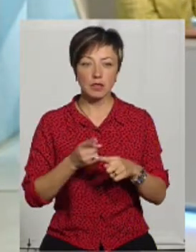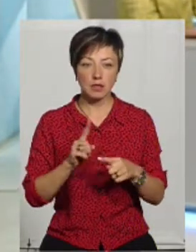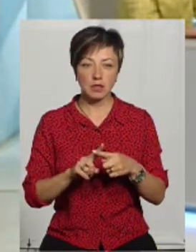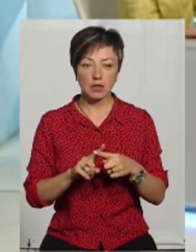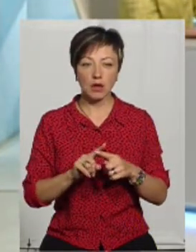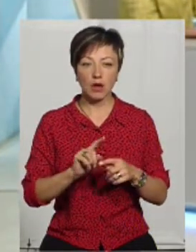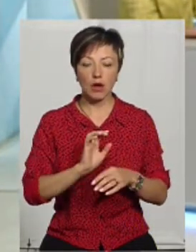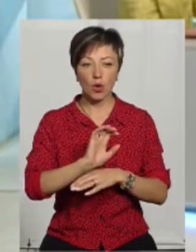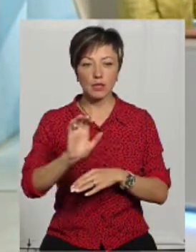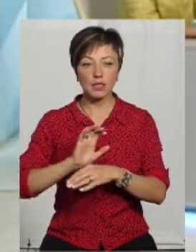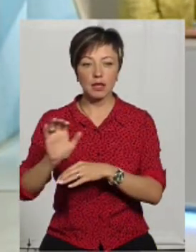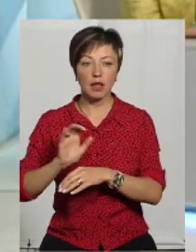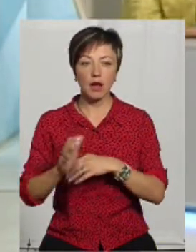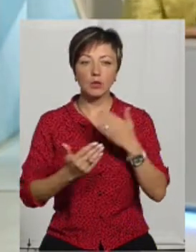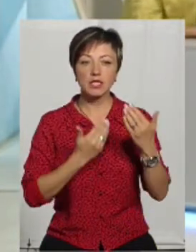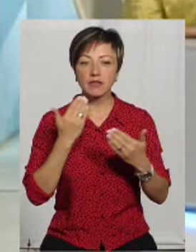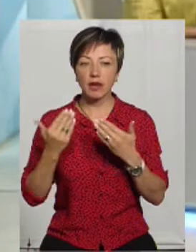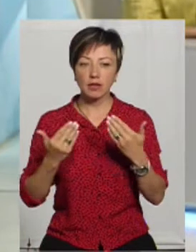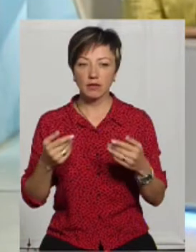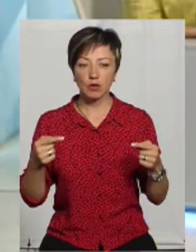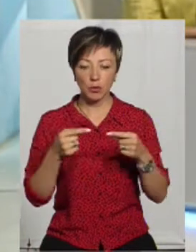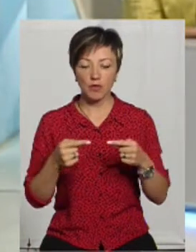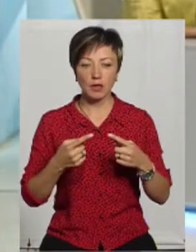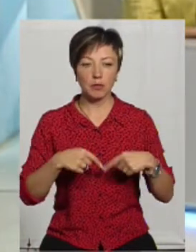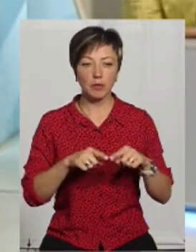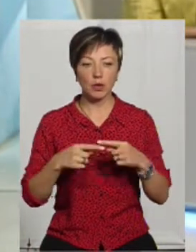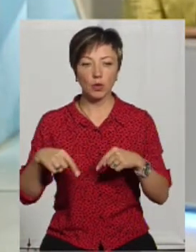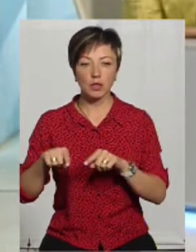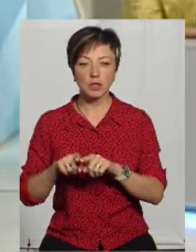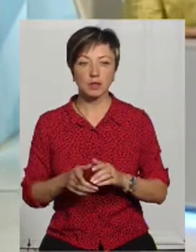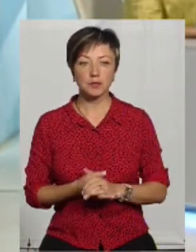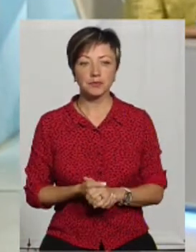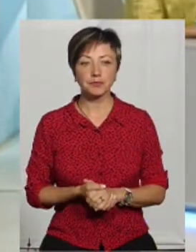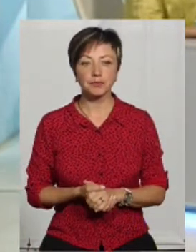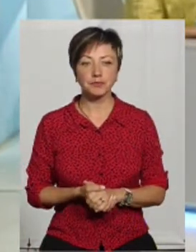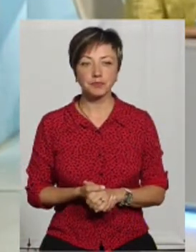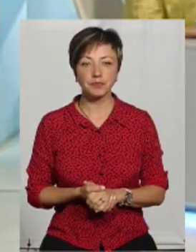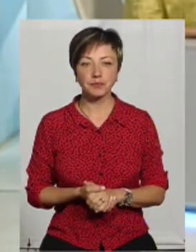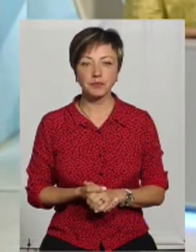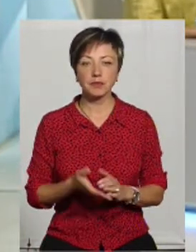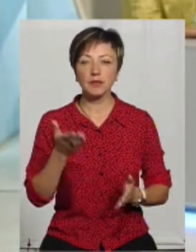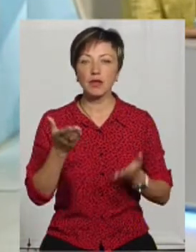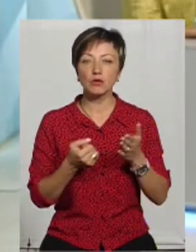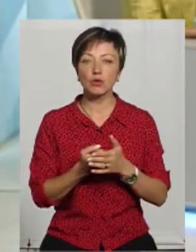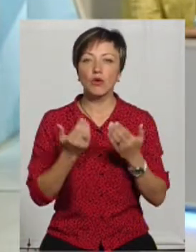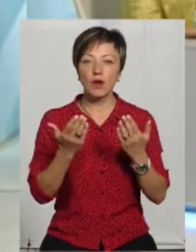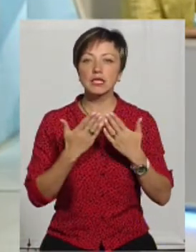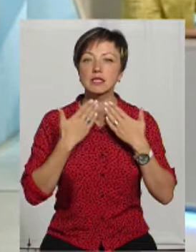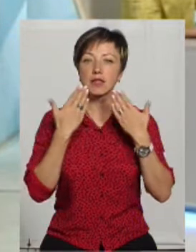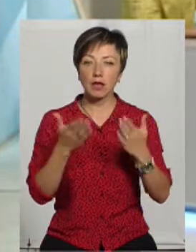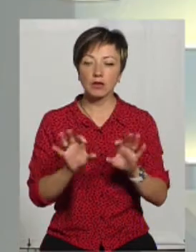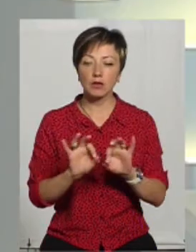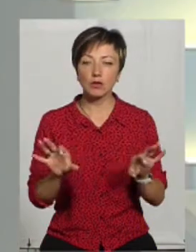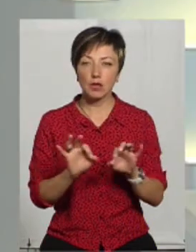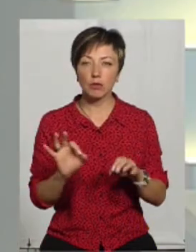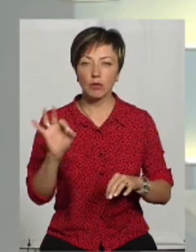розсилають звернення по відповідні підрозділи. І от якщо до вас звертаються, так, за роз